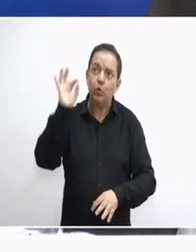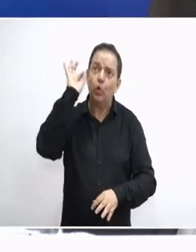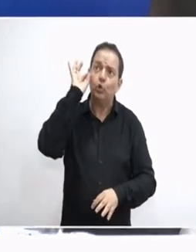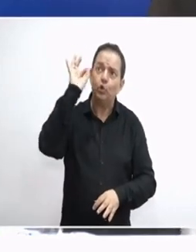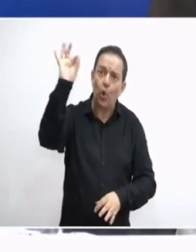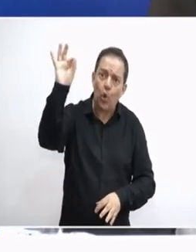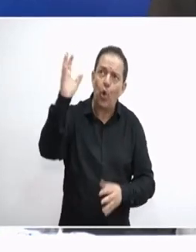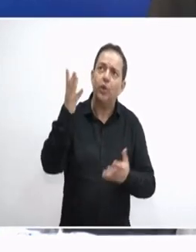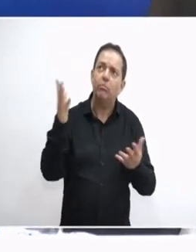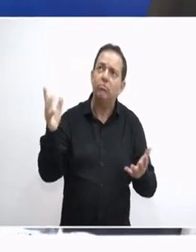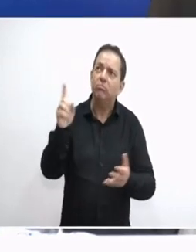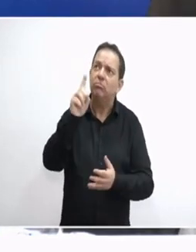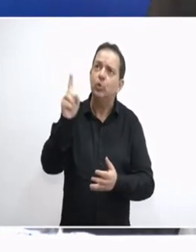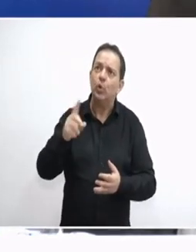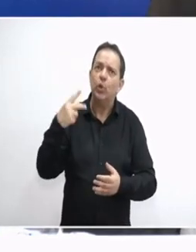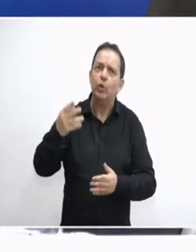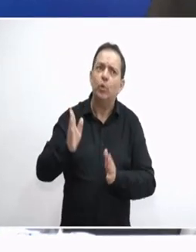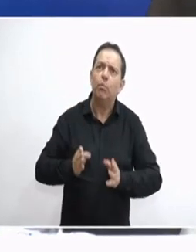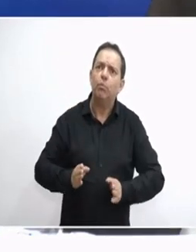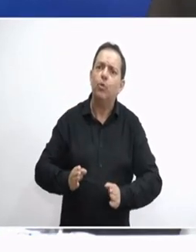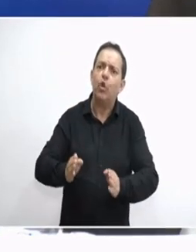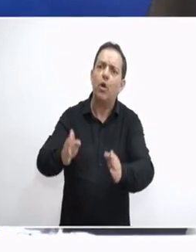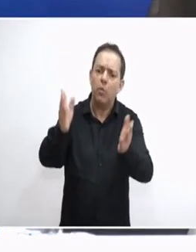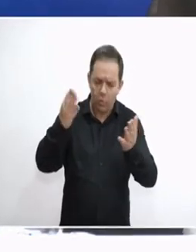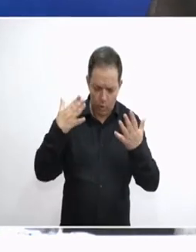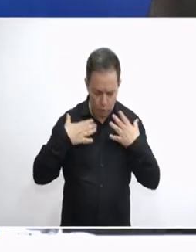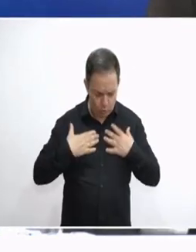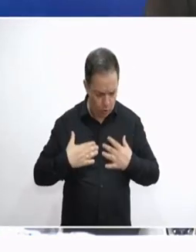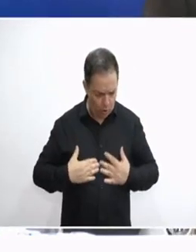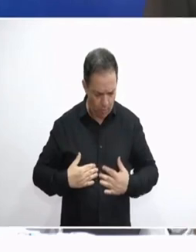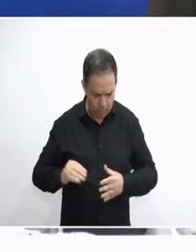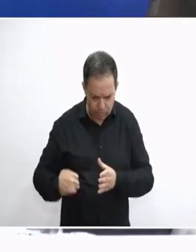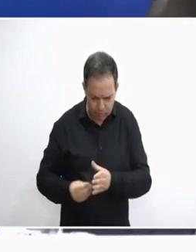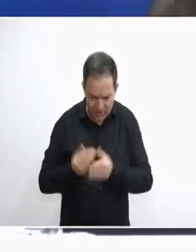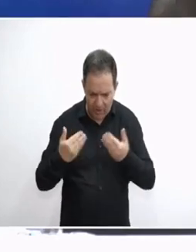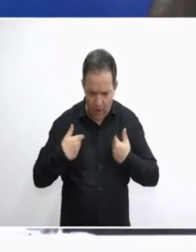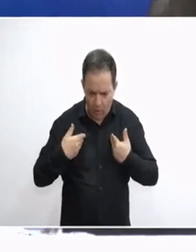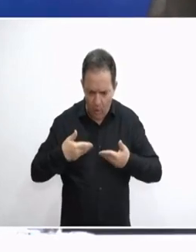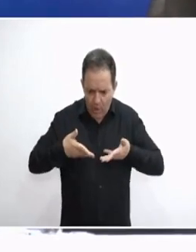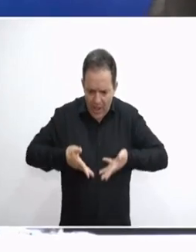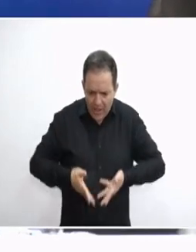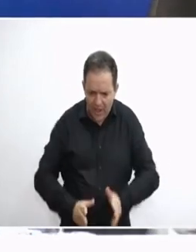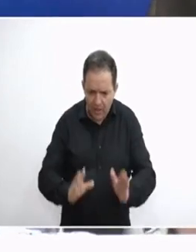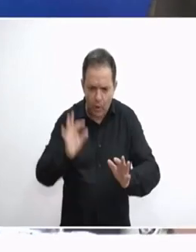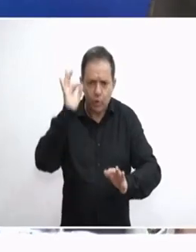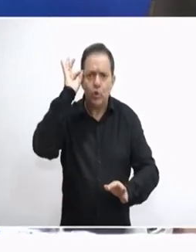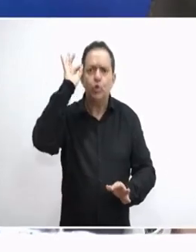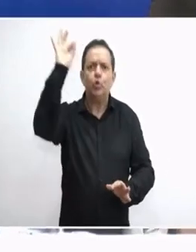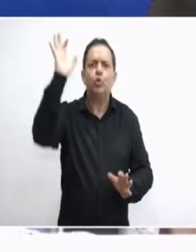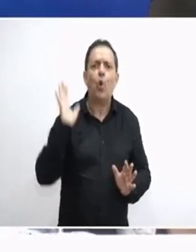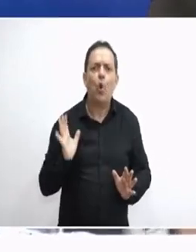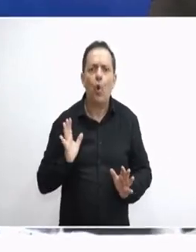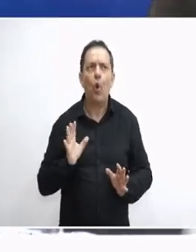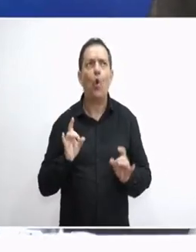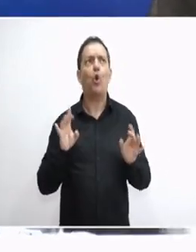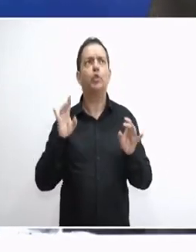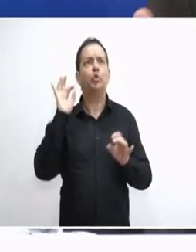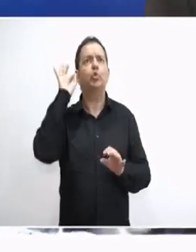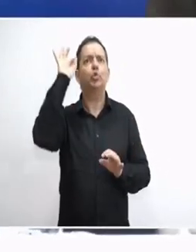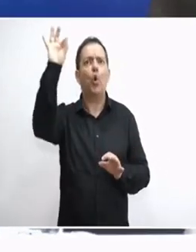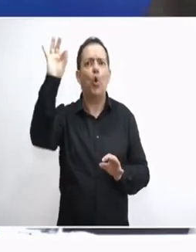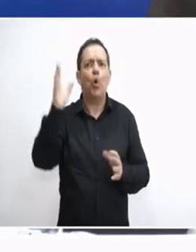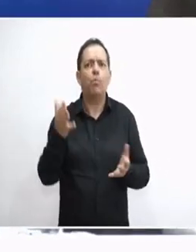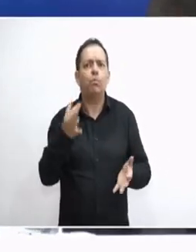της ενσάρκωσής του. Για ποιο λόγο γεννήθηκε, τι ήρθε να κάνει. Αδύνατο να μην έχουμε στόχο και σκοπό και να